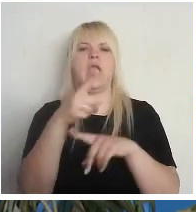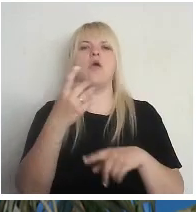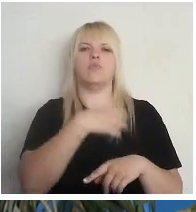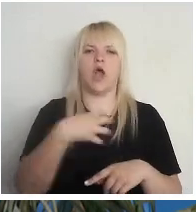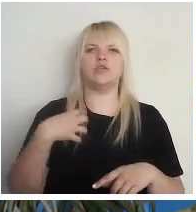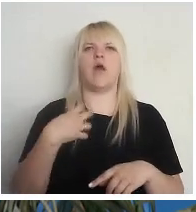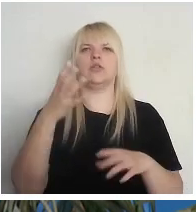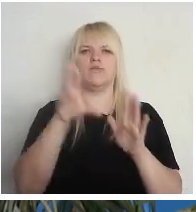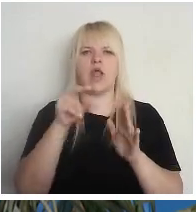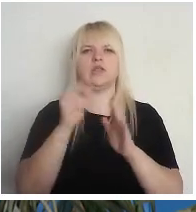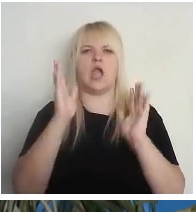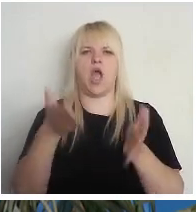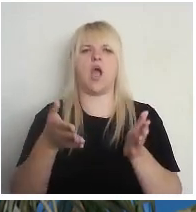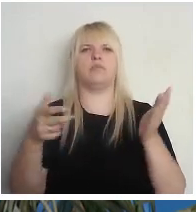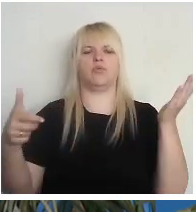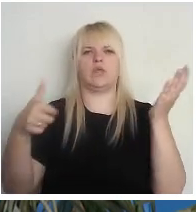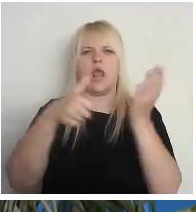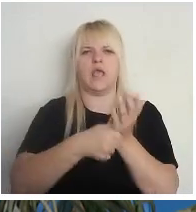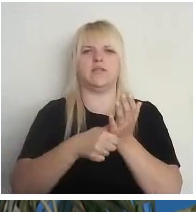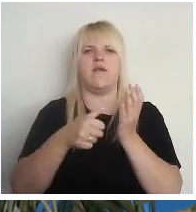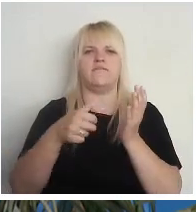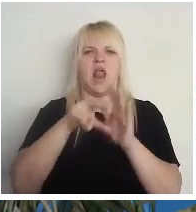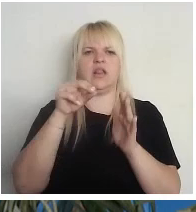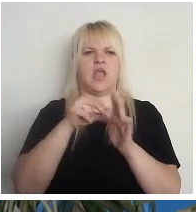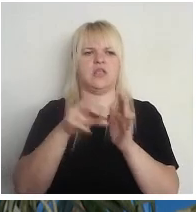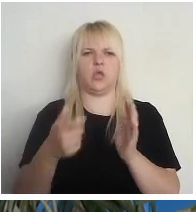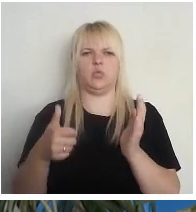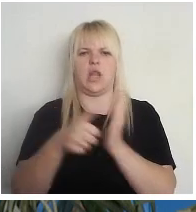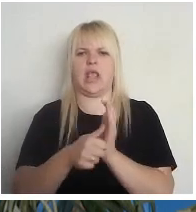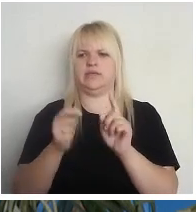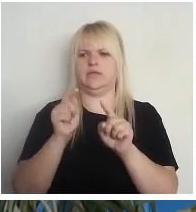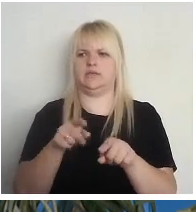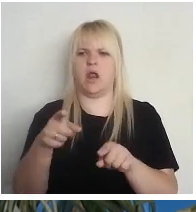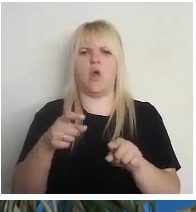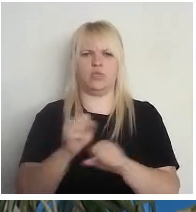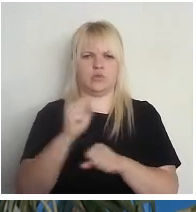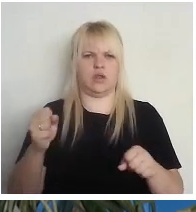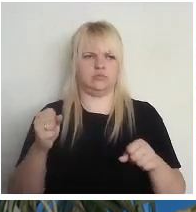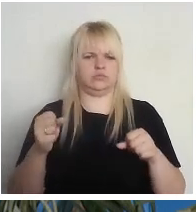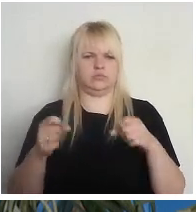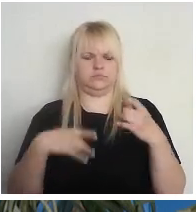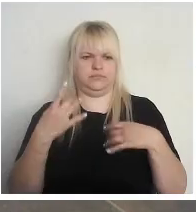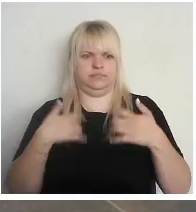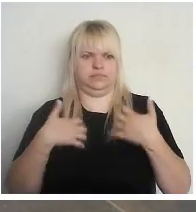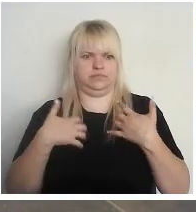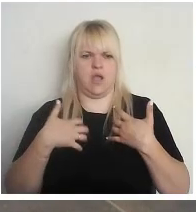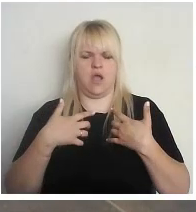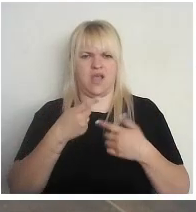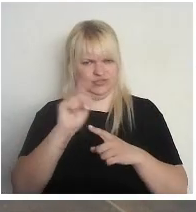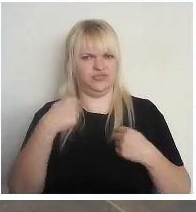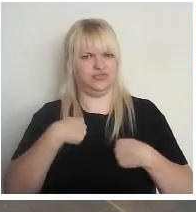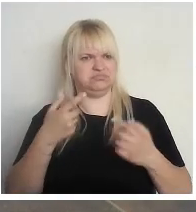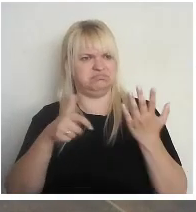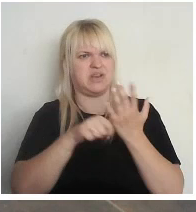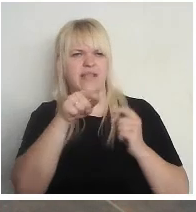jābūt reģistrātām vēlētāju reģistrā. Man uzreiz piemetās stres, es esmu tajā reģistrā, jo tur vēl piedevām ir